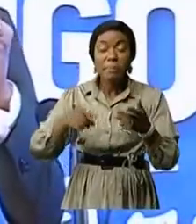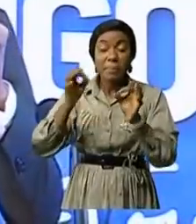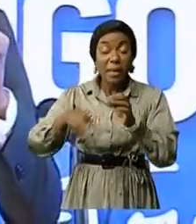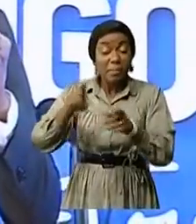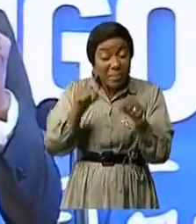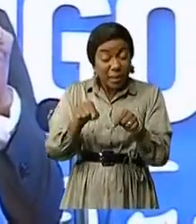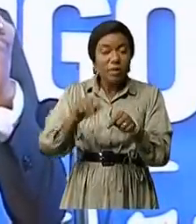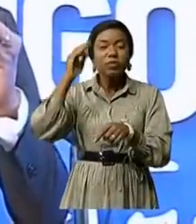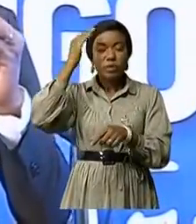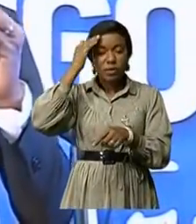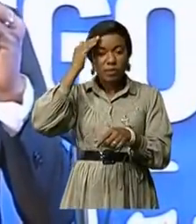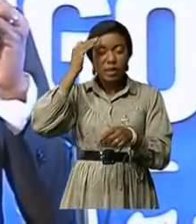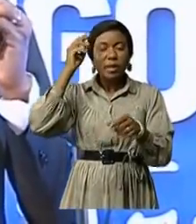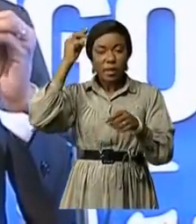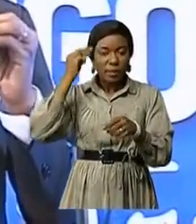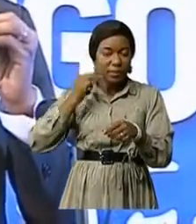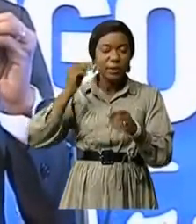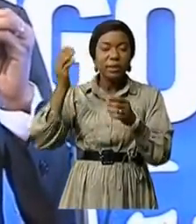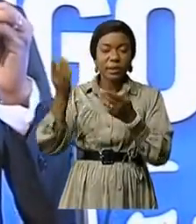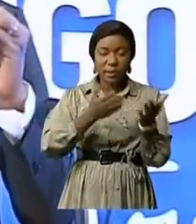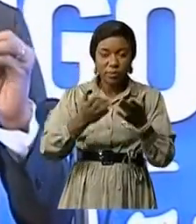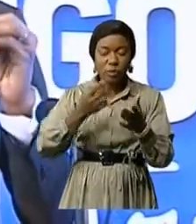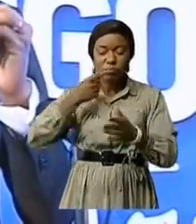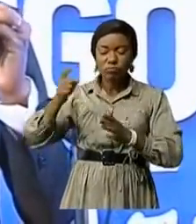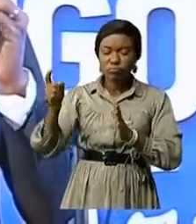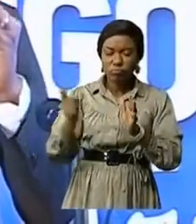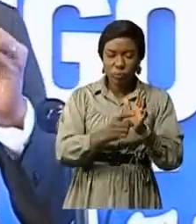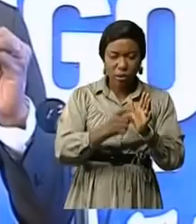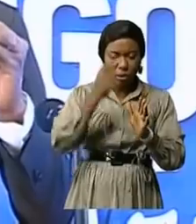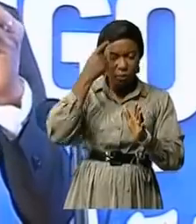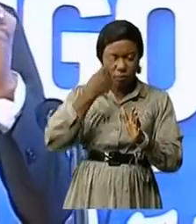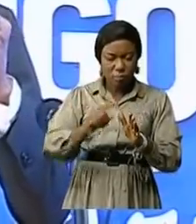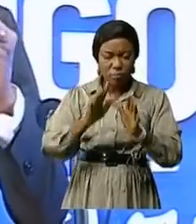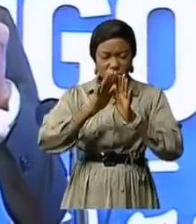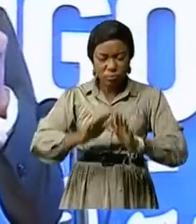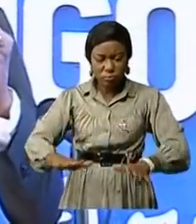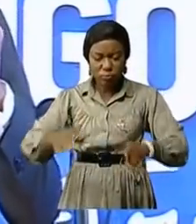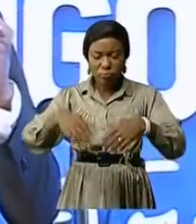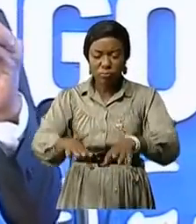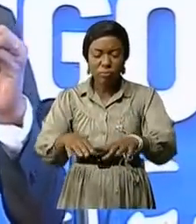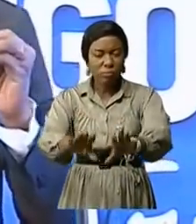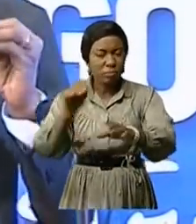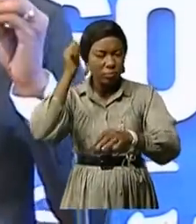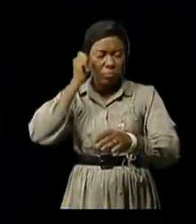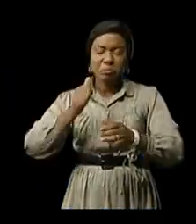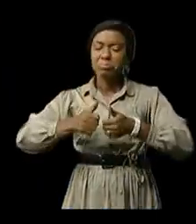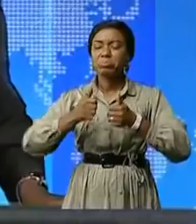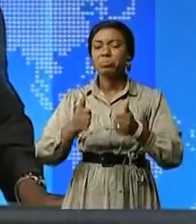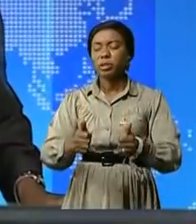que le ministre de transport a été instruit pour que l'homme nettoie la circulation sur les fleuves.